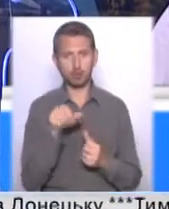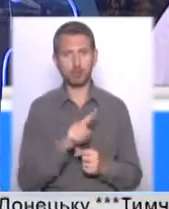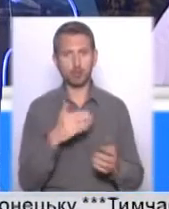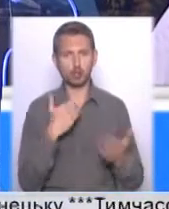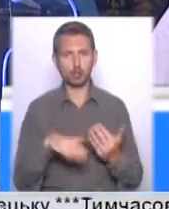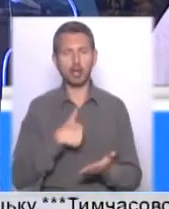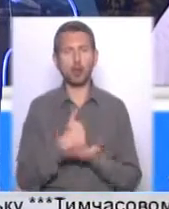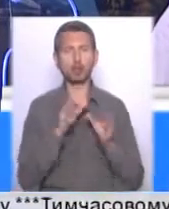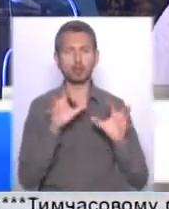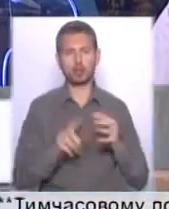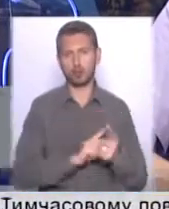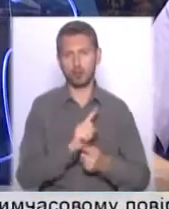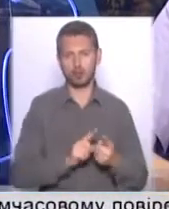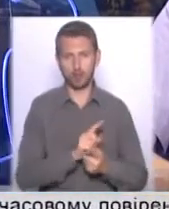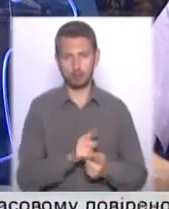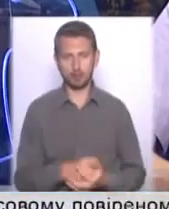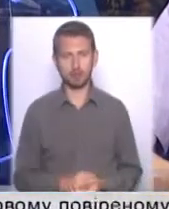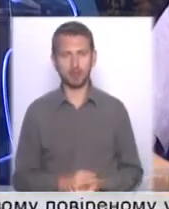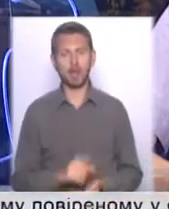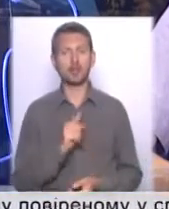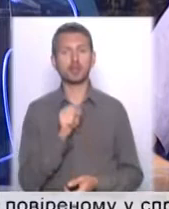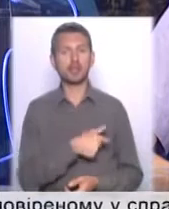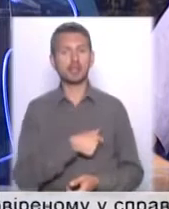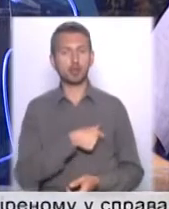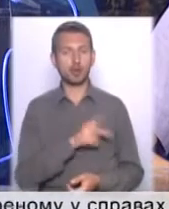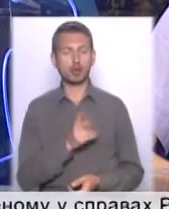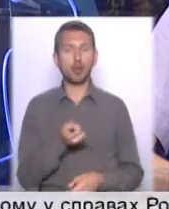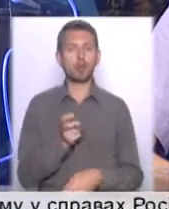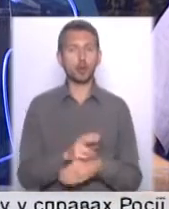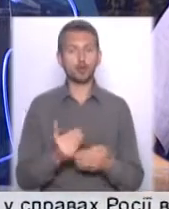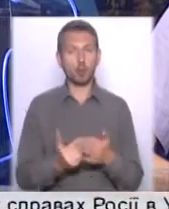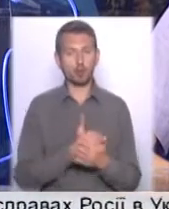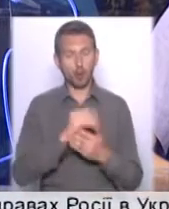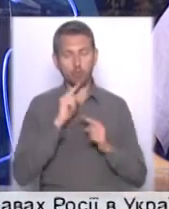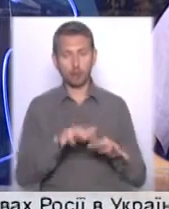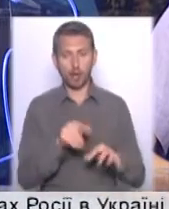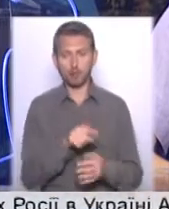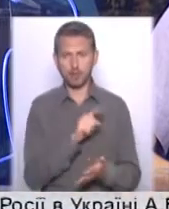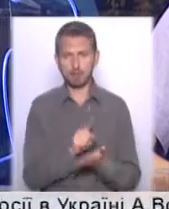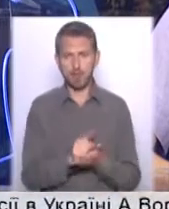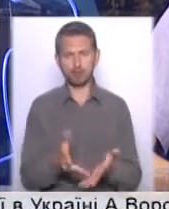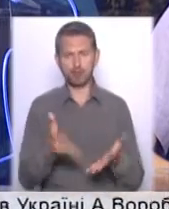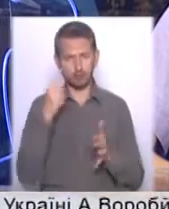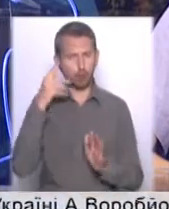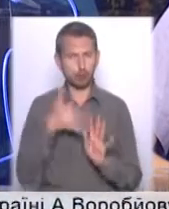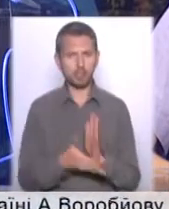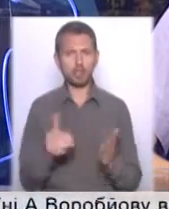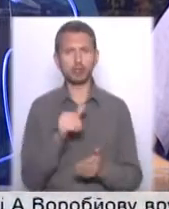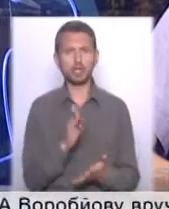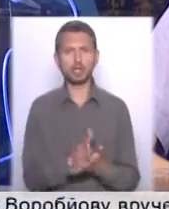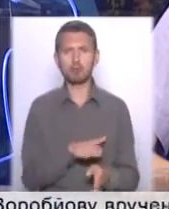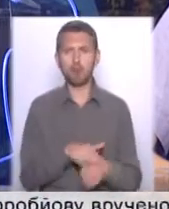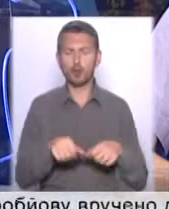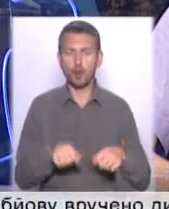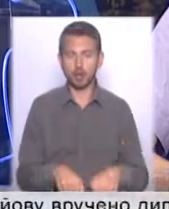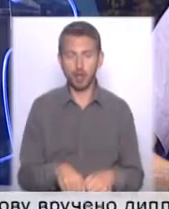конституційної реформи. Адже ці депутати, які прийдуть в нову Верховну Раду, вони вже мають чітко розуміти, які в них є повноваження. А так ми